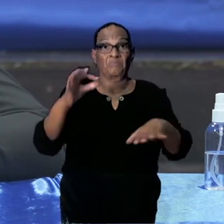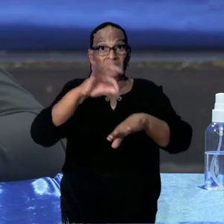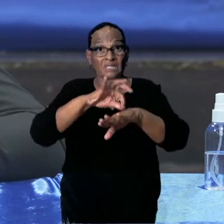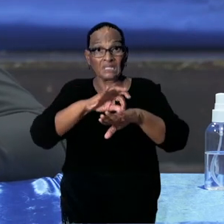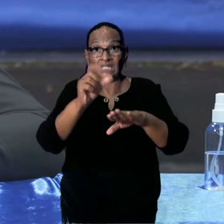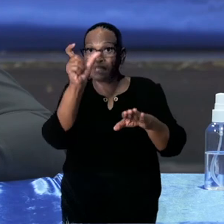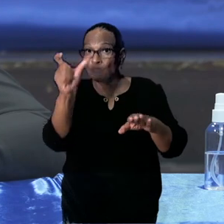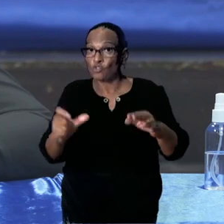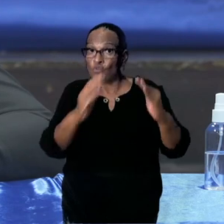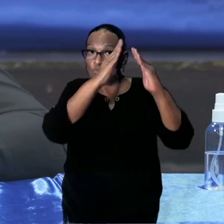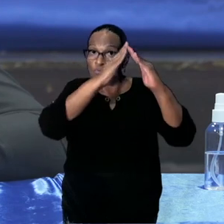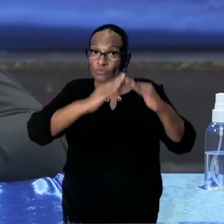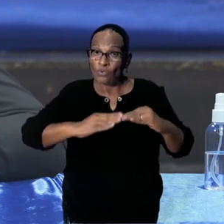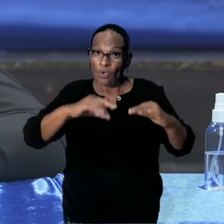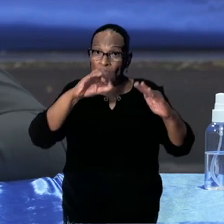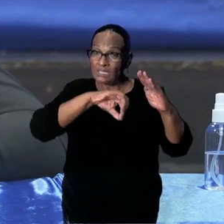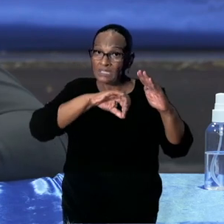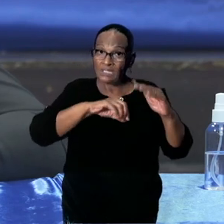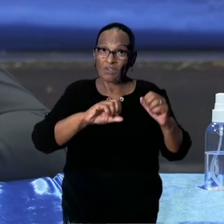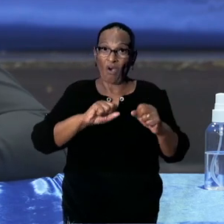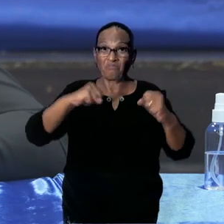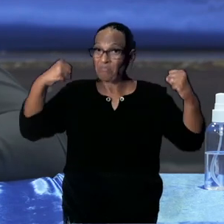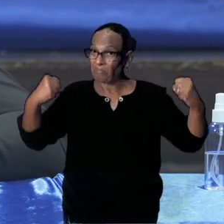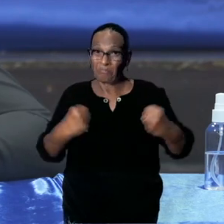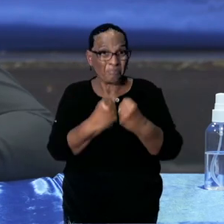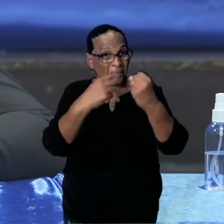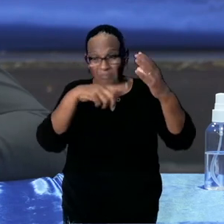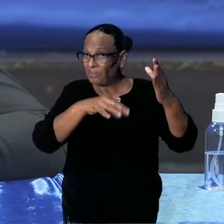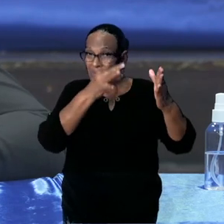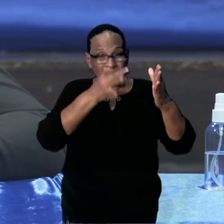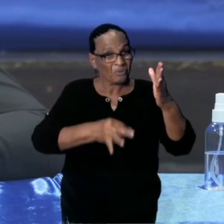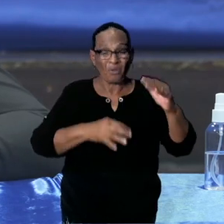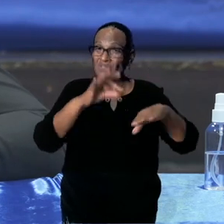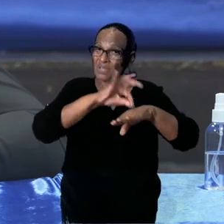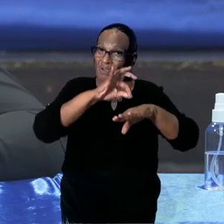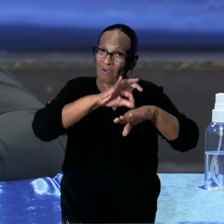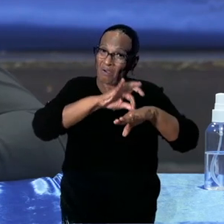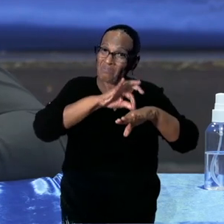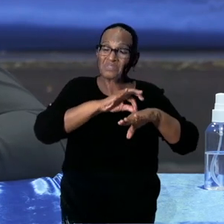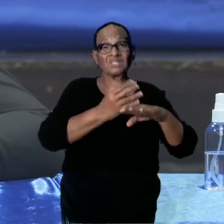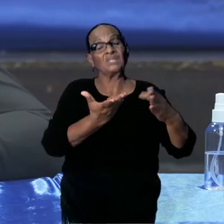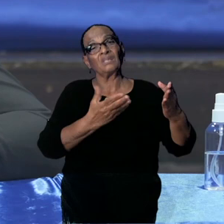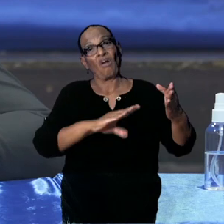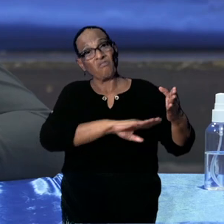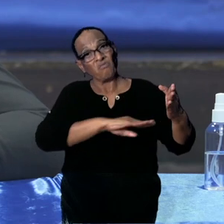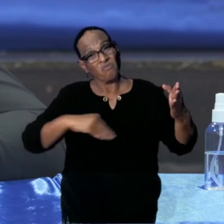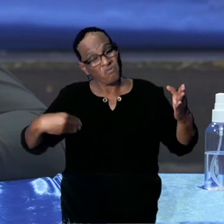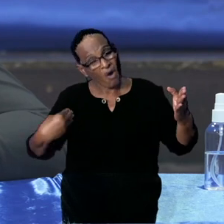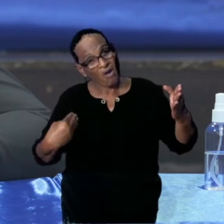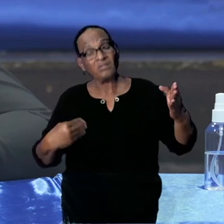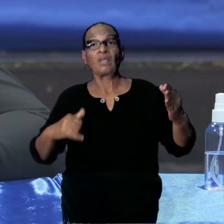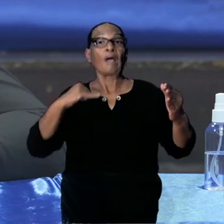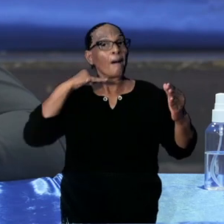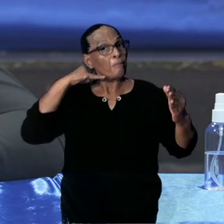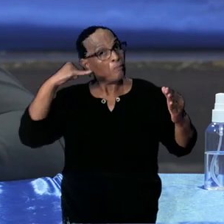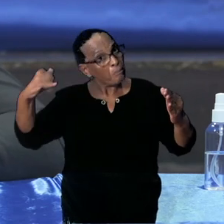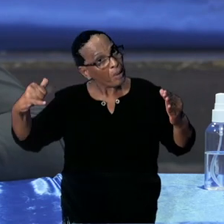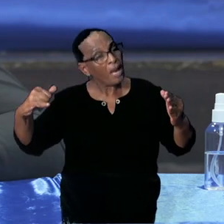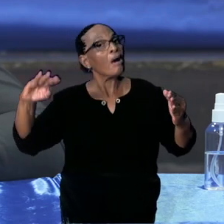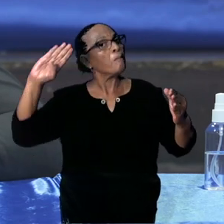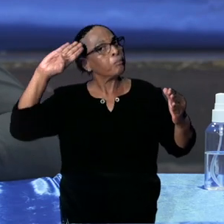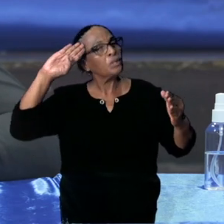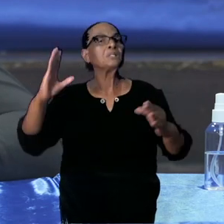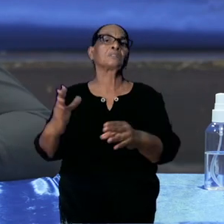ziek is, acuut, een ongeluk. Die meldingen kunnen worden gedaan en de politie speelt ook daarop in.